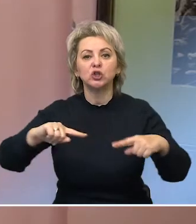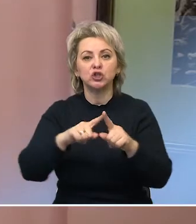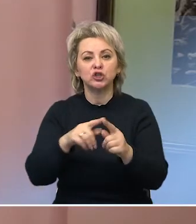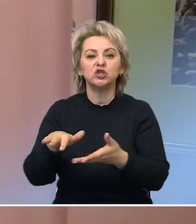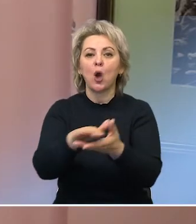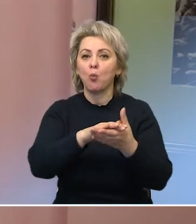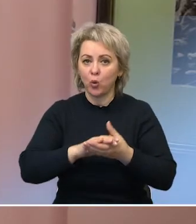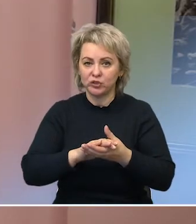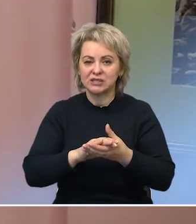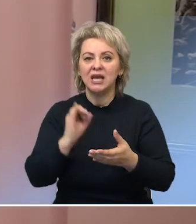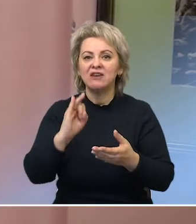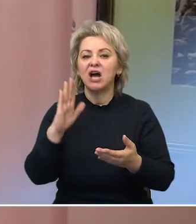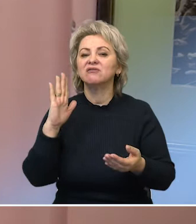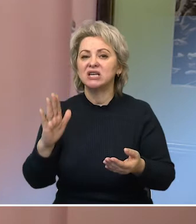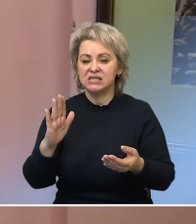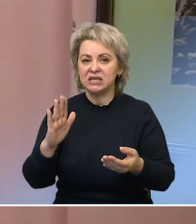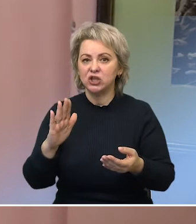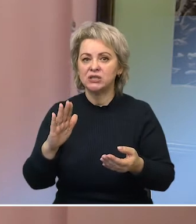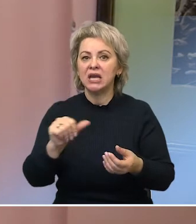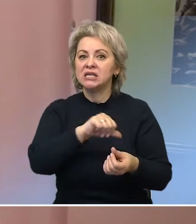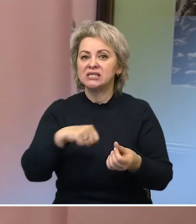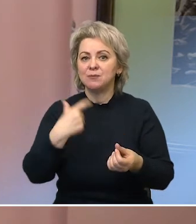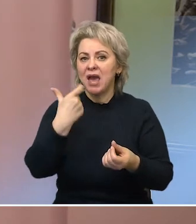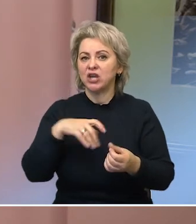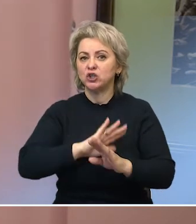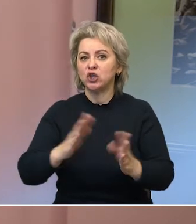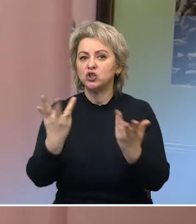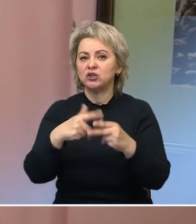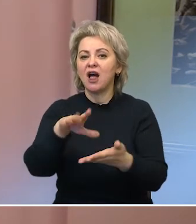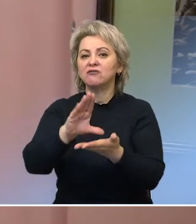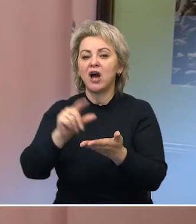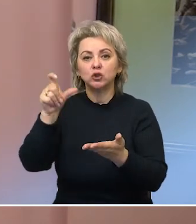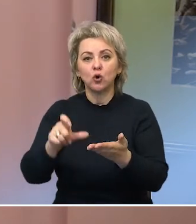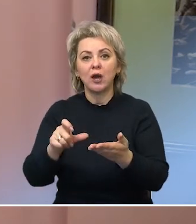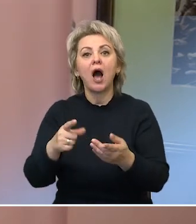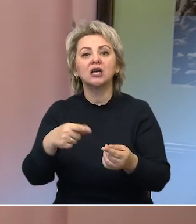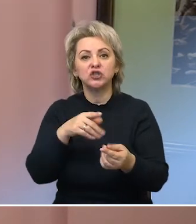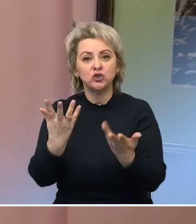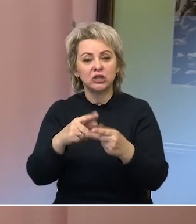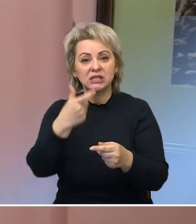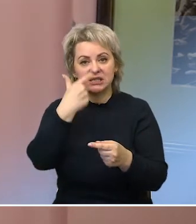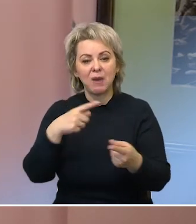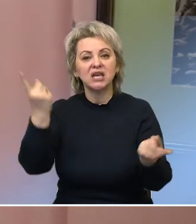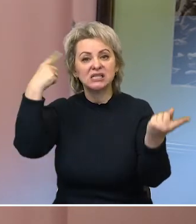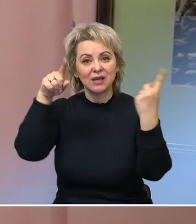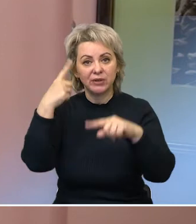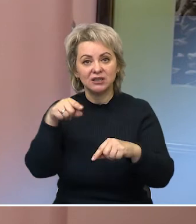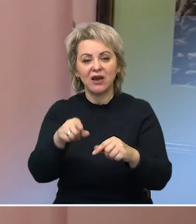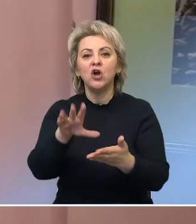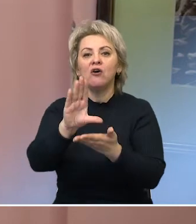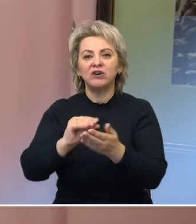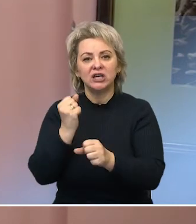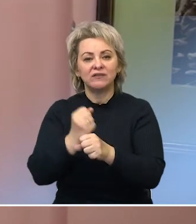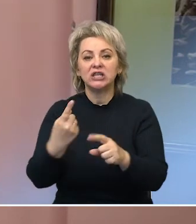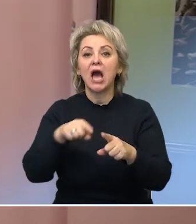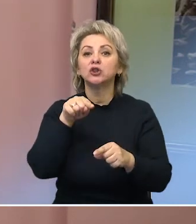Иван Васильевич себя не считал фотографом, а считал изобретателем, скорее всего. И фотографии делал для того, чтобы